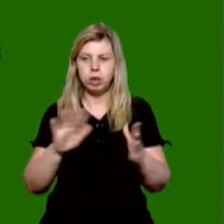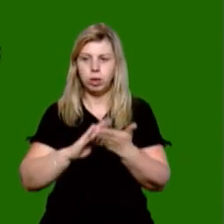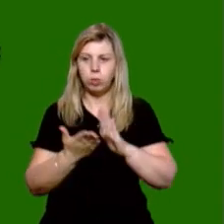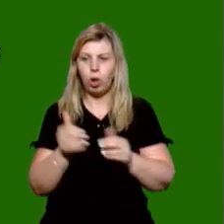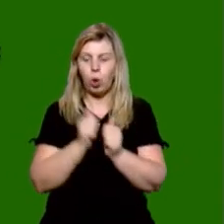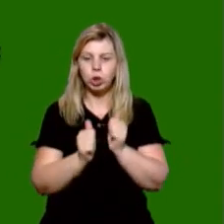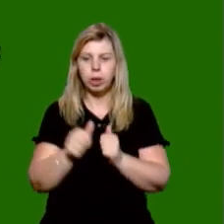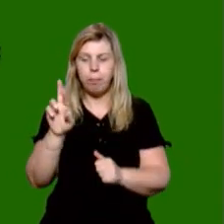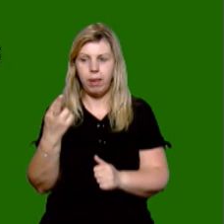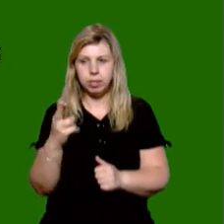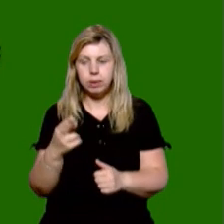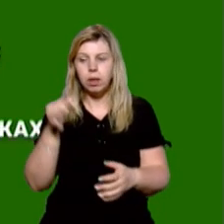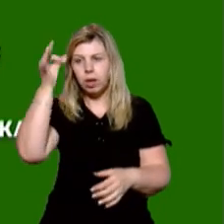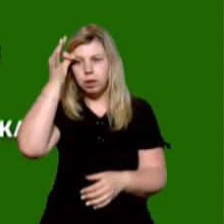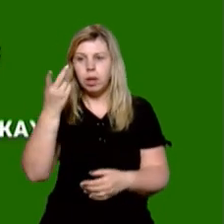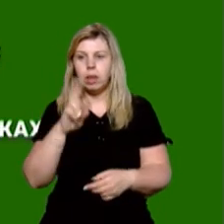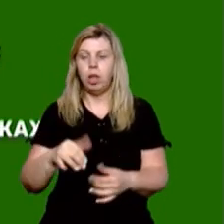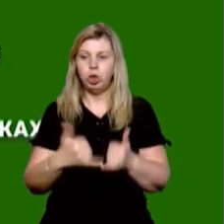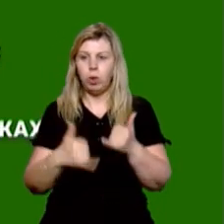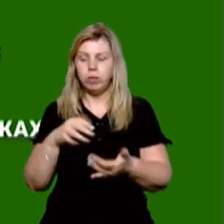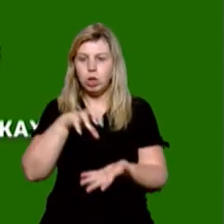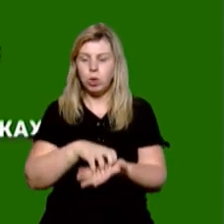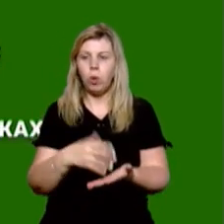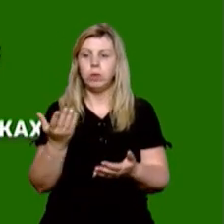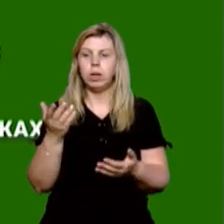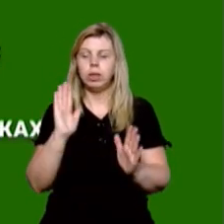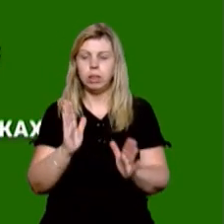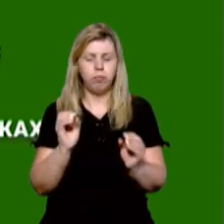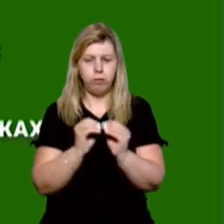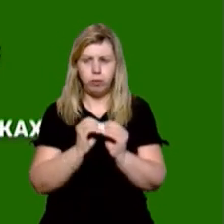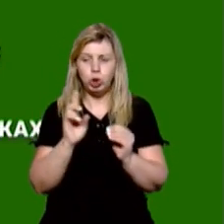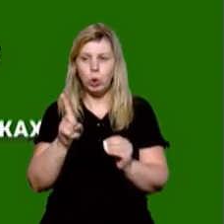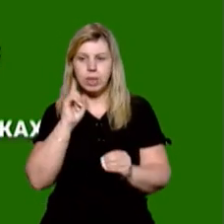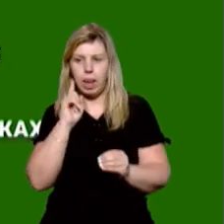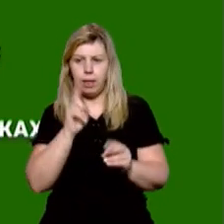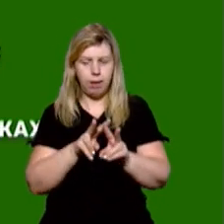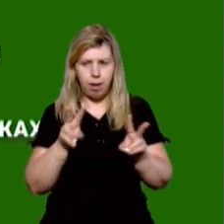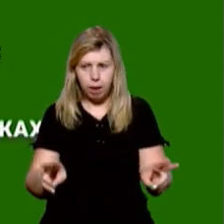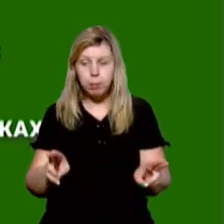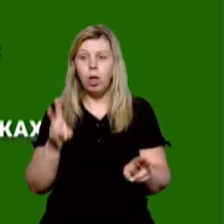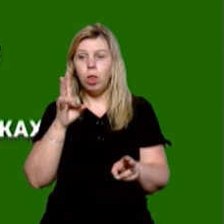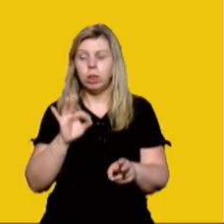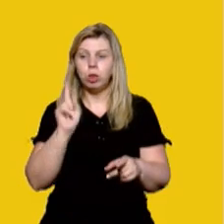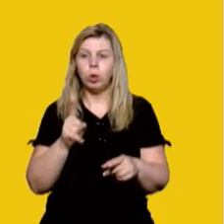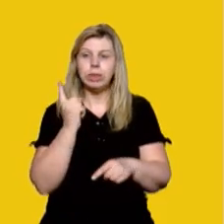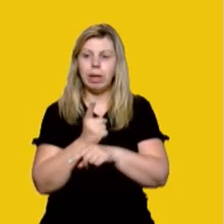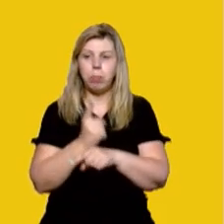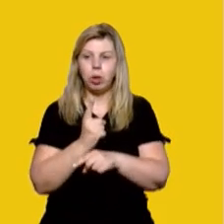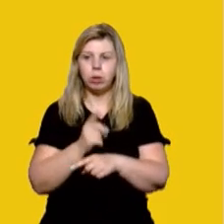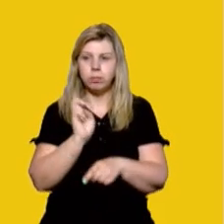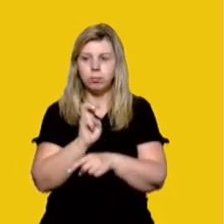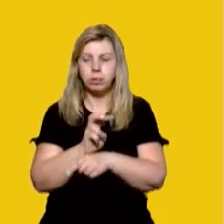ситуацій кожної п'ятниці. Нагадаємо, для жовтої зони передбачені ті ж обмажені, що і для зеленої. Також заборонено